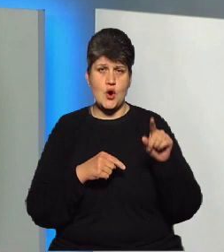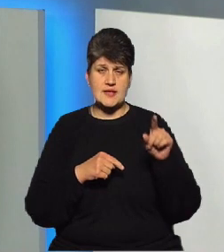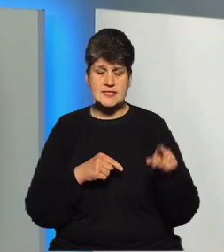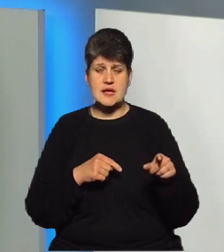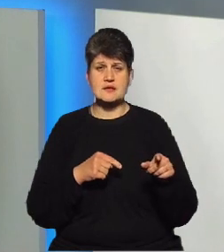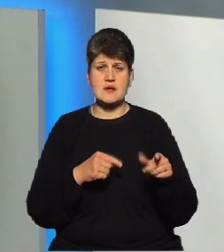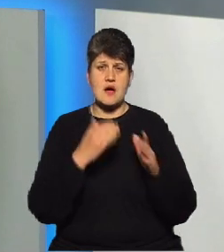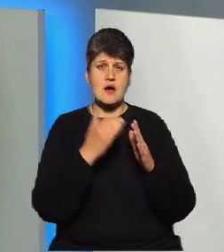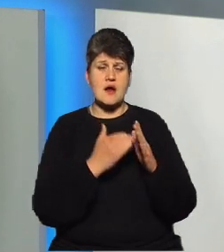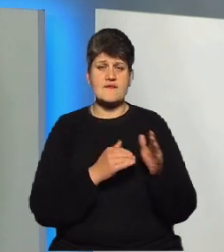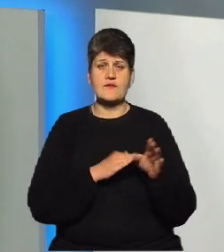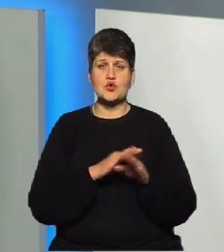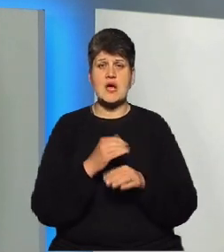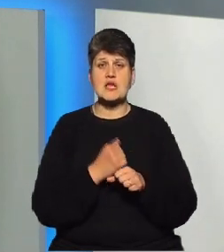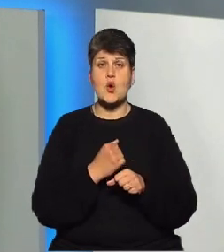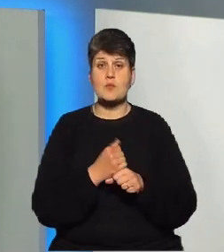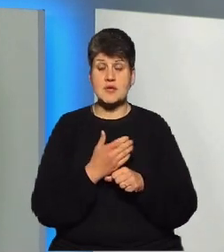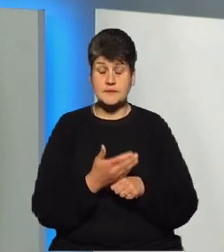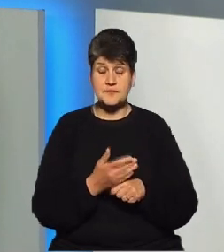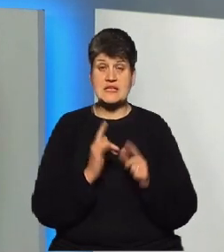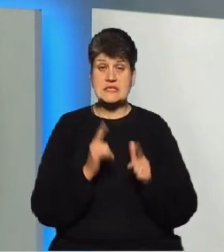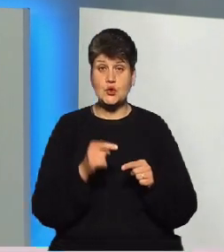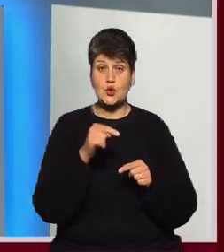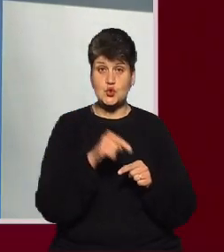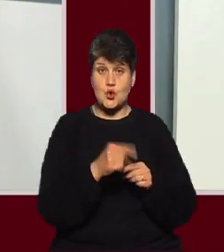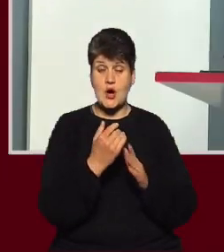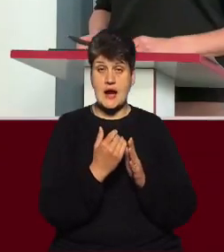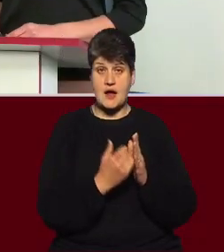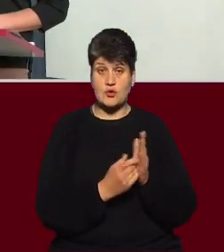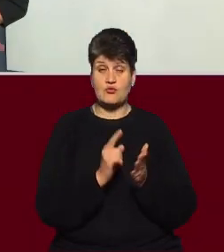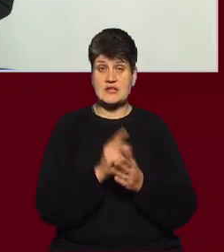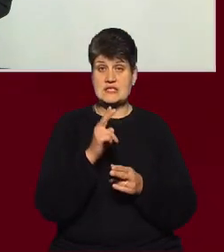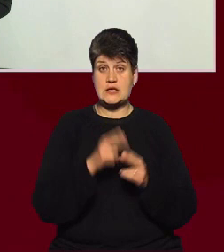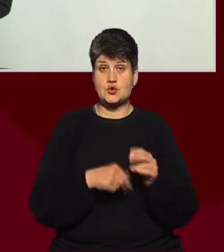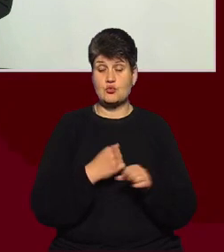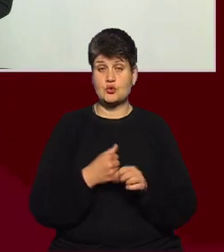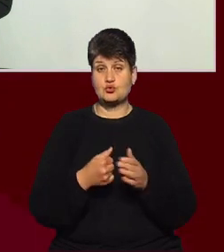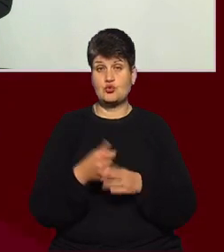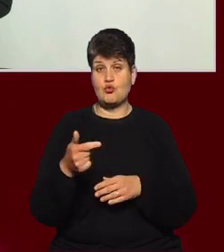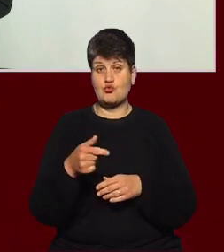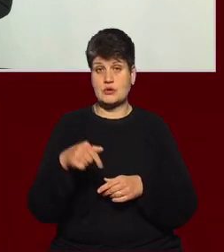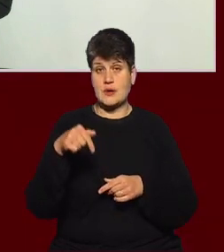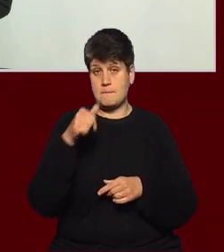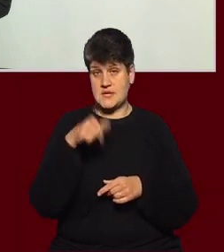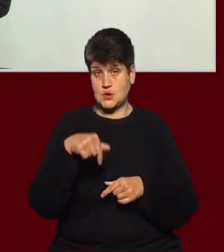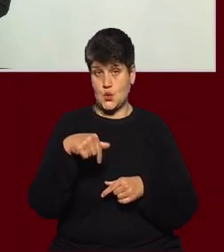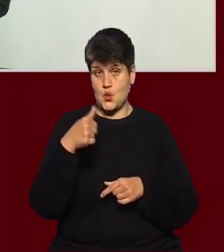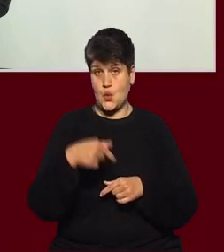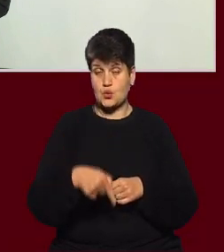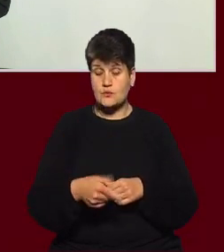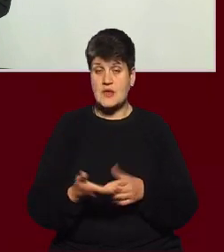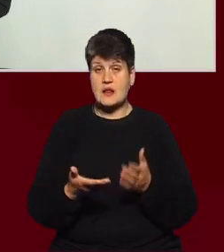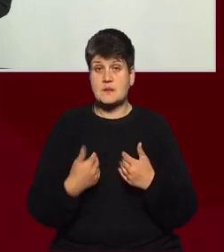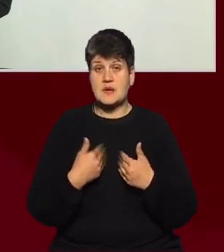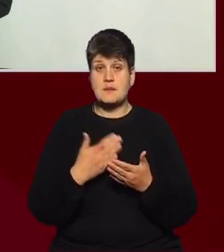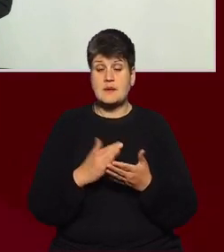виконання робіт, і згідно цього графіка, вони повинні були закінчити роботи до грудня місяця поточного року. Але ми маємо ситуацію,